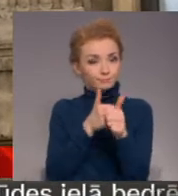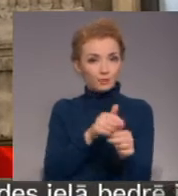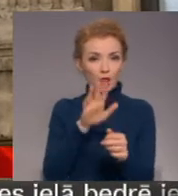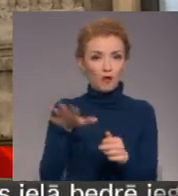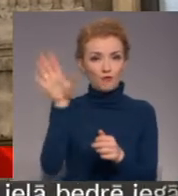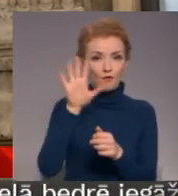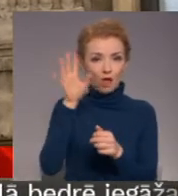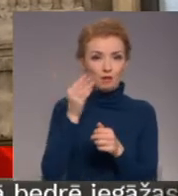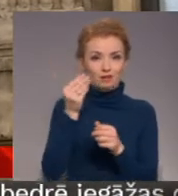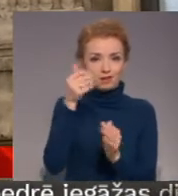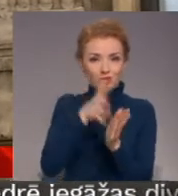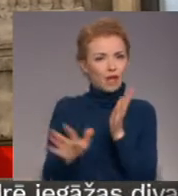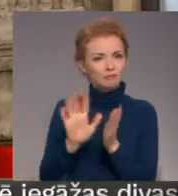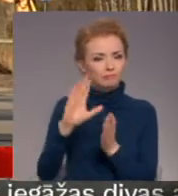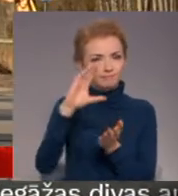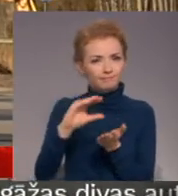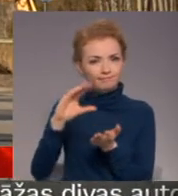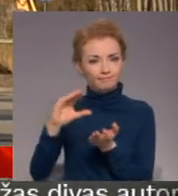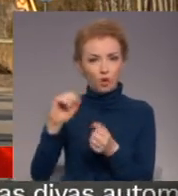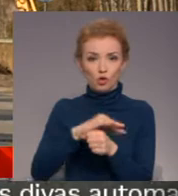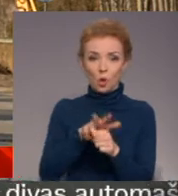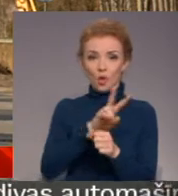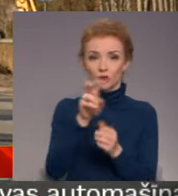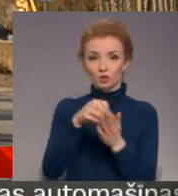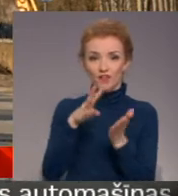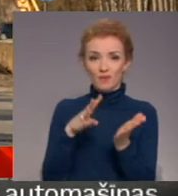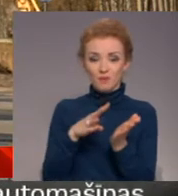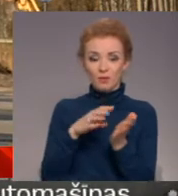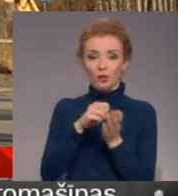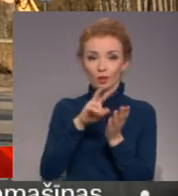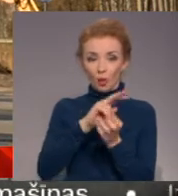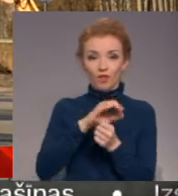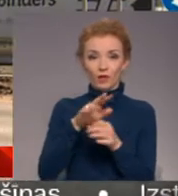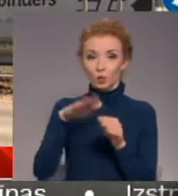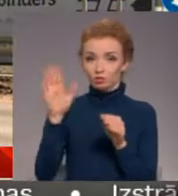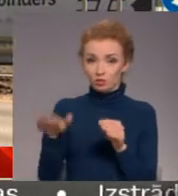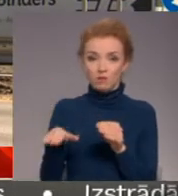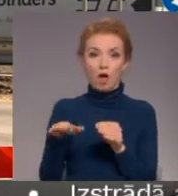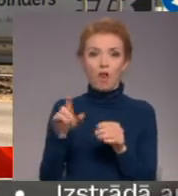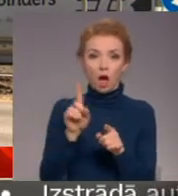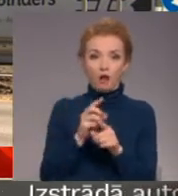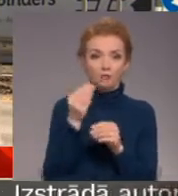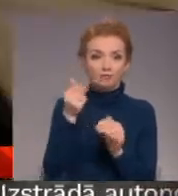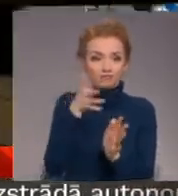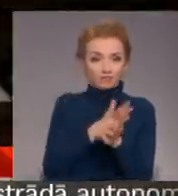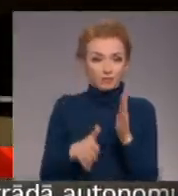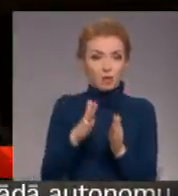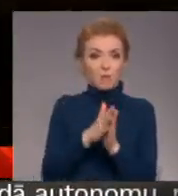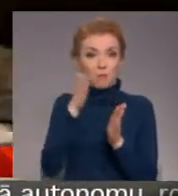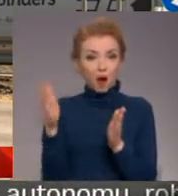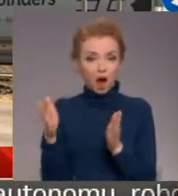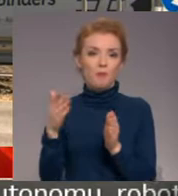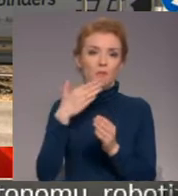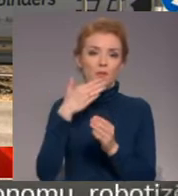vairāk naudas nekā var atļauties. Covid-19 krīzes pārvarēšanai atkāps no ierastajiem tēriņu rāmjiem atļāvus Eiropas Savienību.